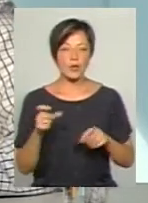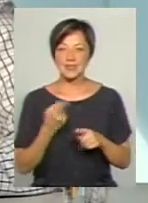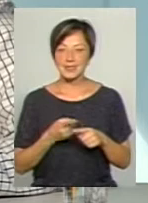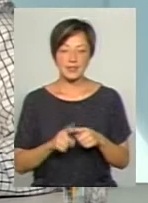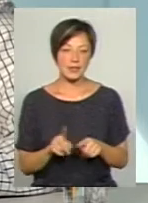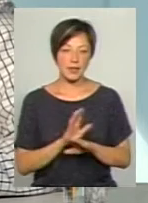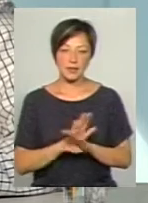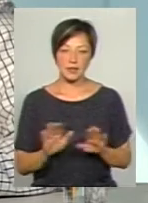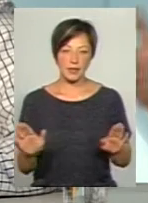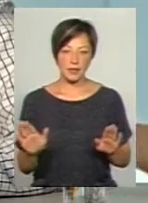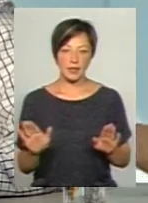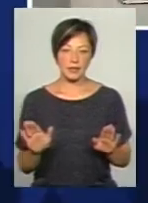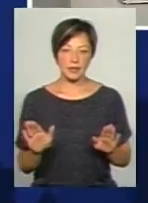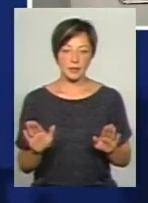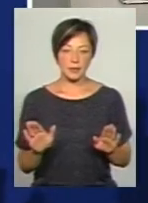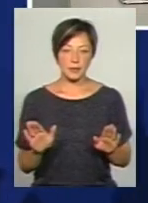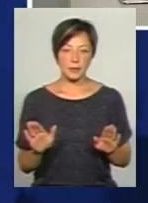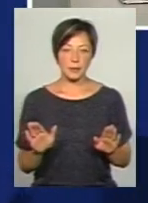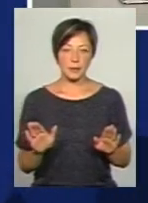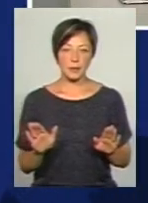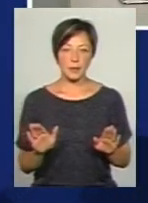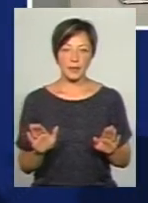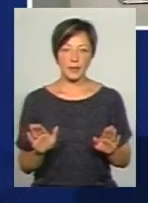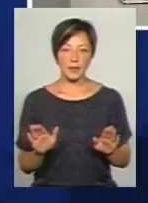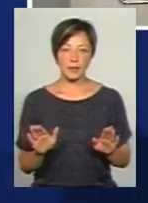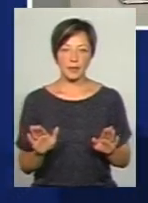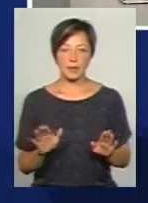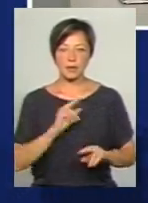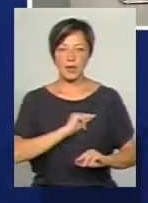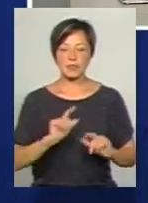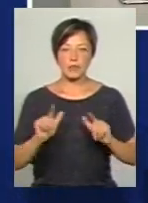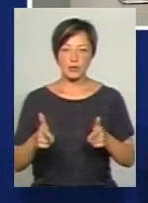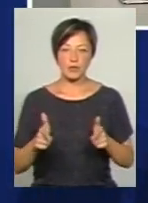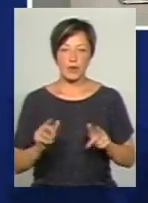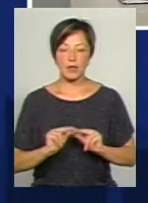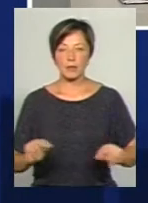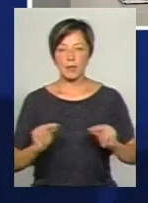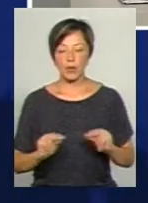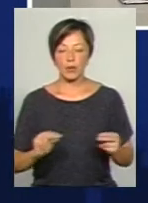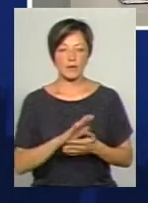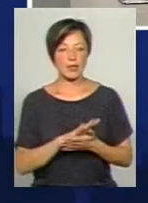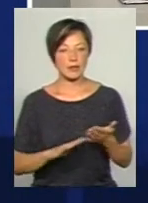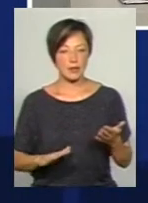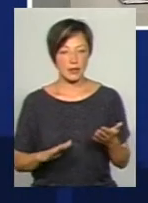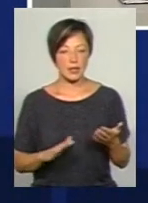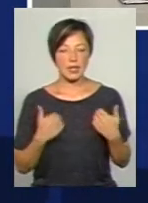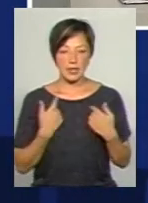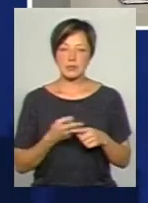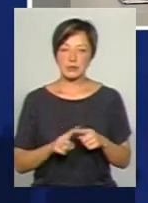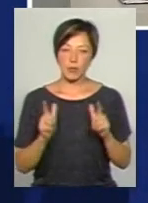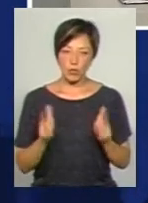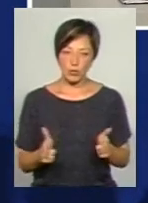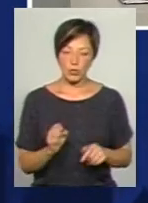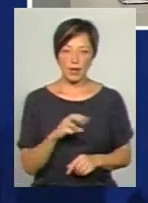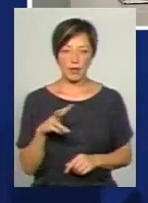якась біржа труда, працевлаштування вчителів і так далі. З цим я погоджуюсь.